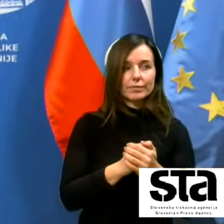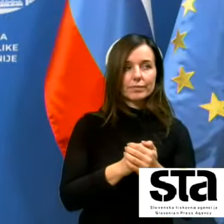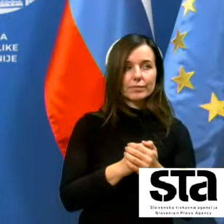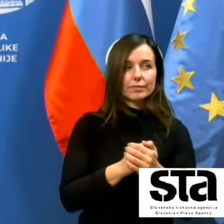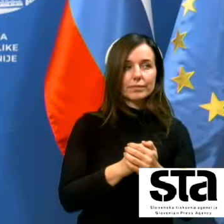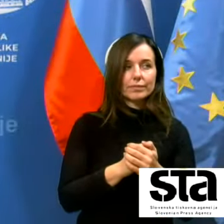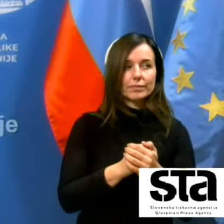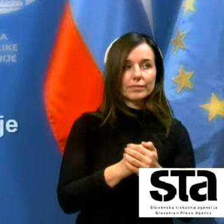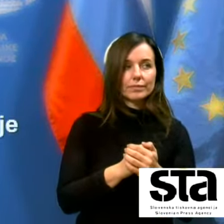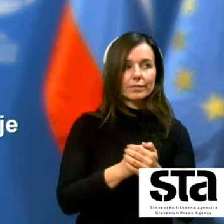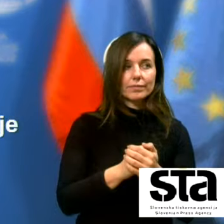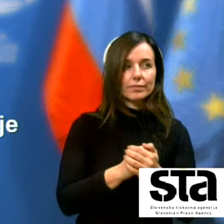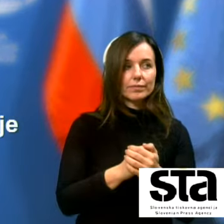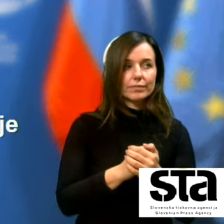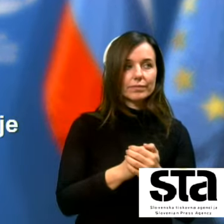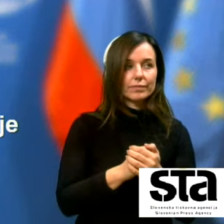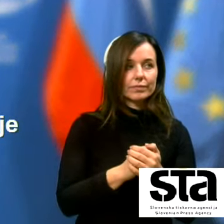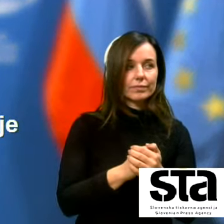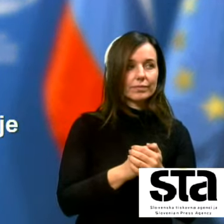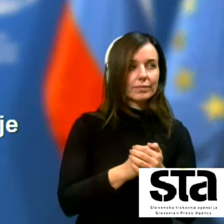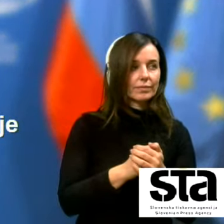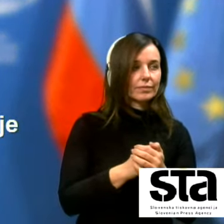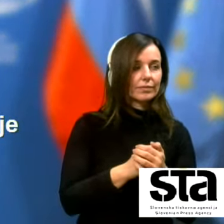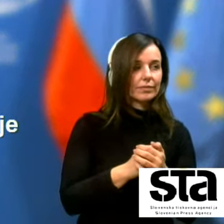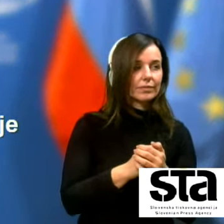in nasvidenje Hvala što pratite